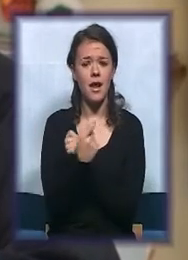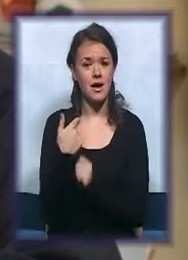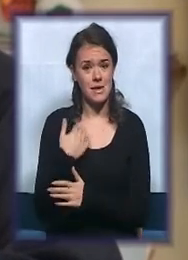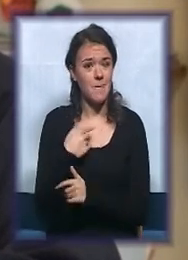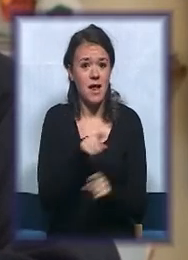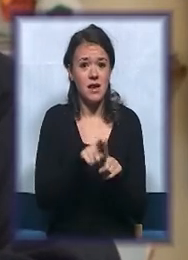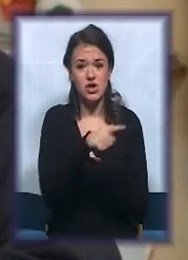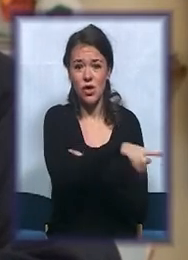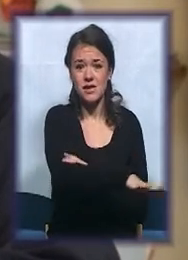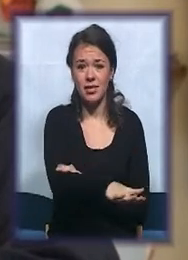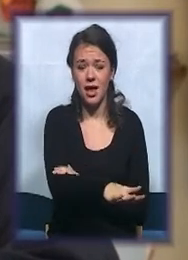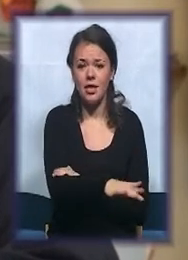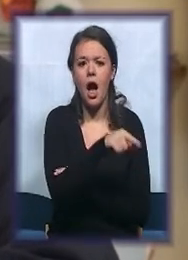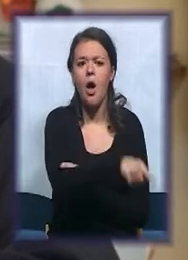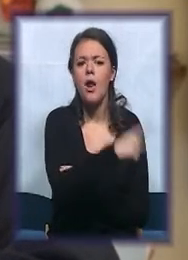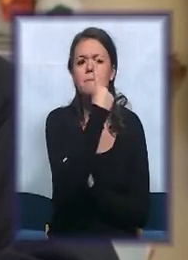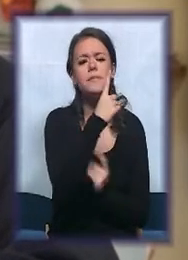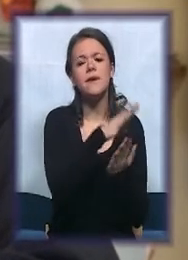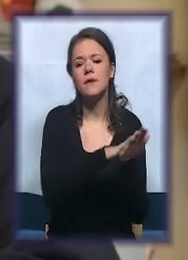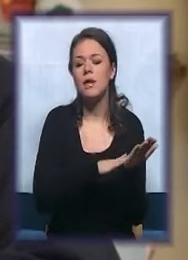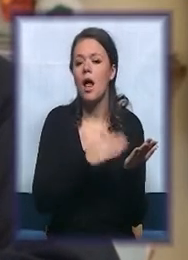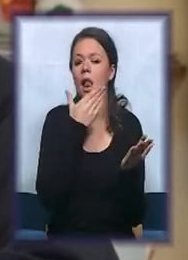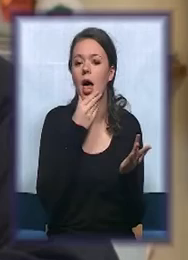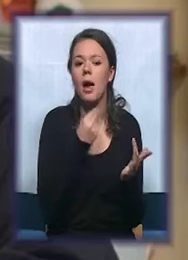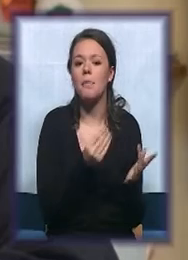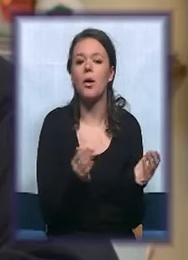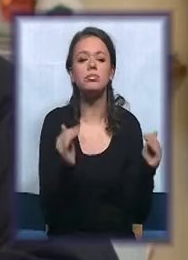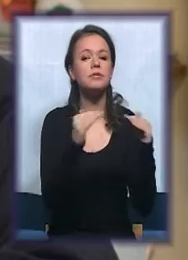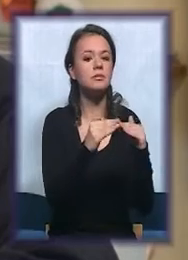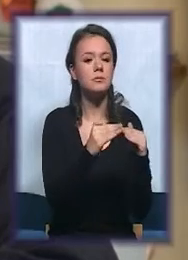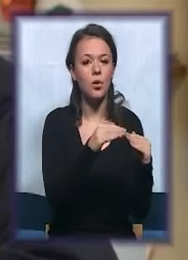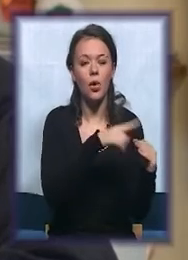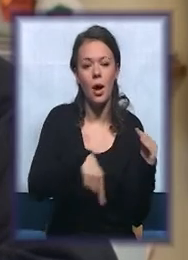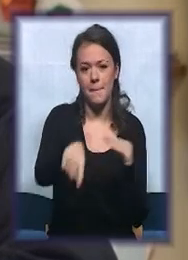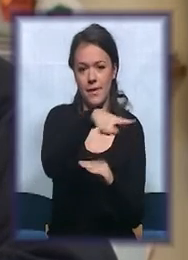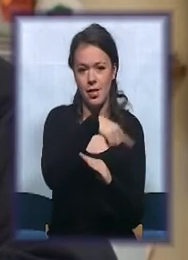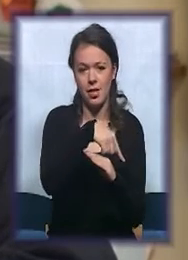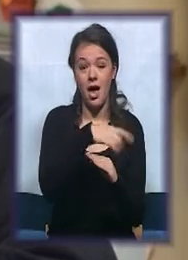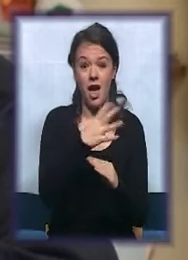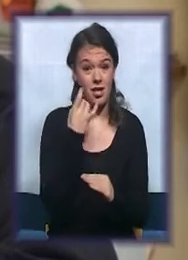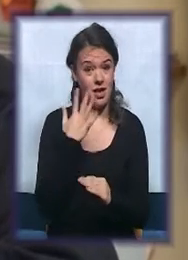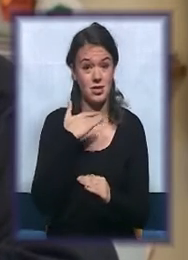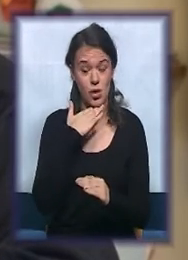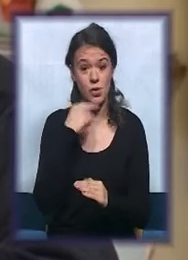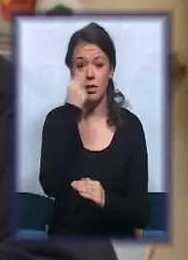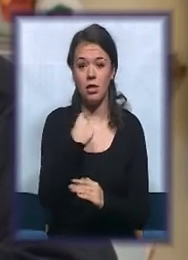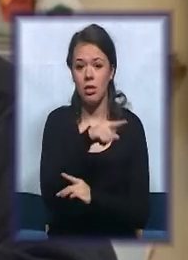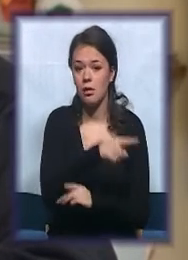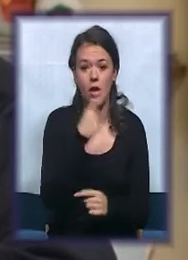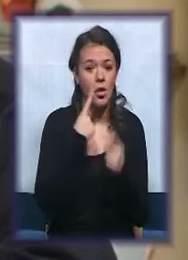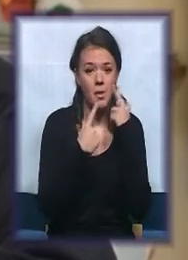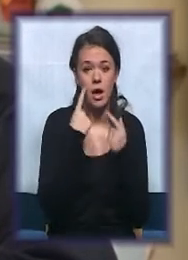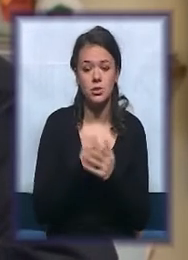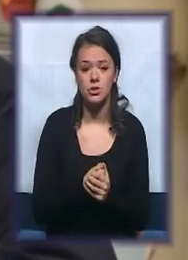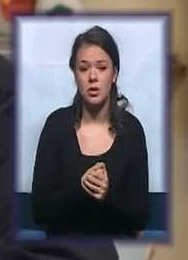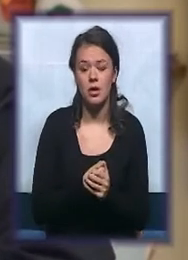Ali ona se od prvog dana tako lepo uklopila. Ona kad je subota i nedelja, ona plače. Jer ne